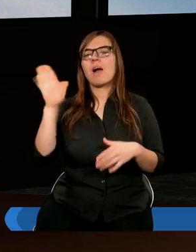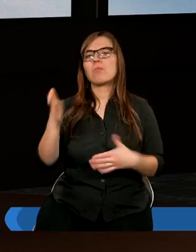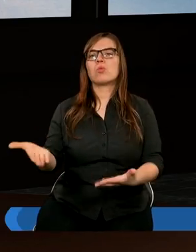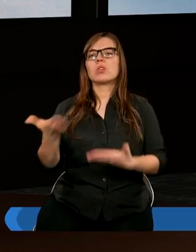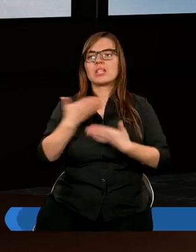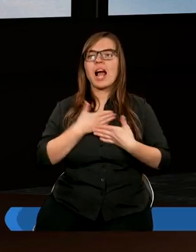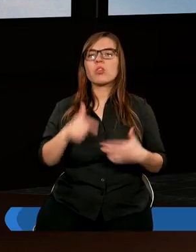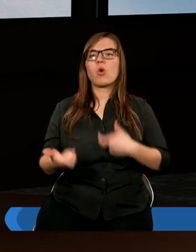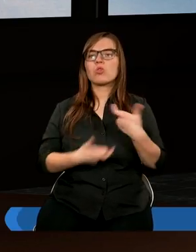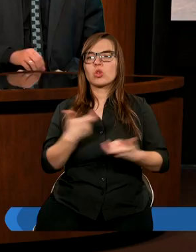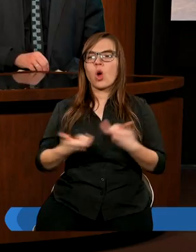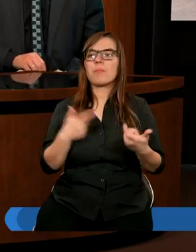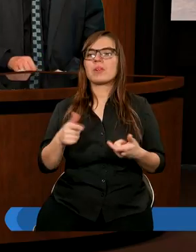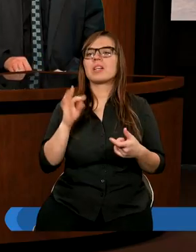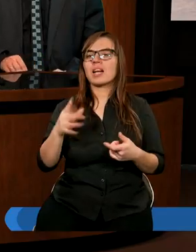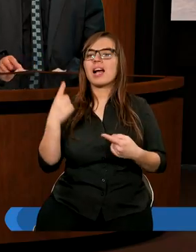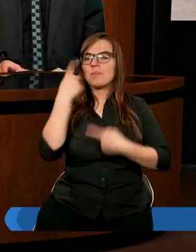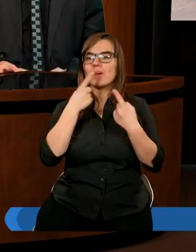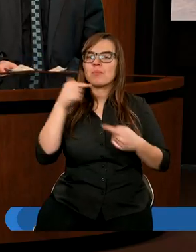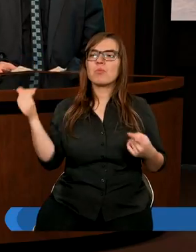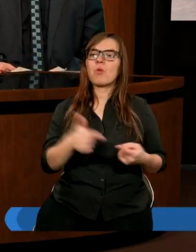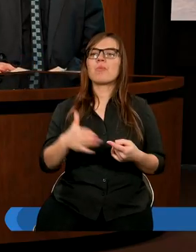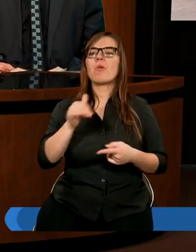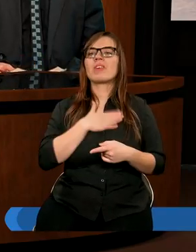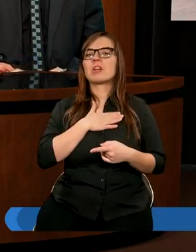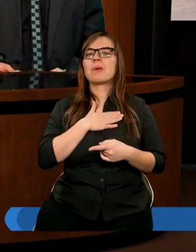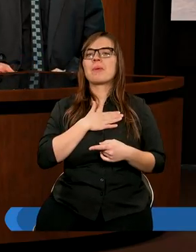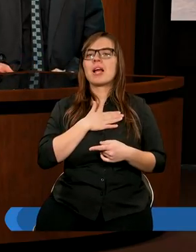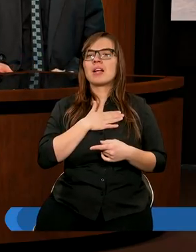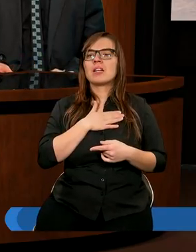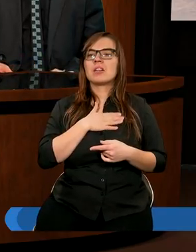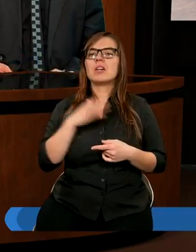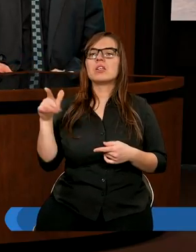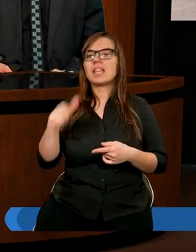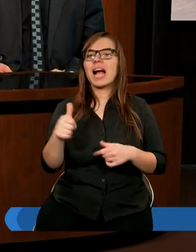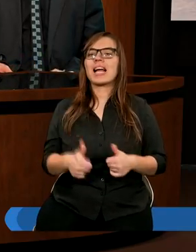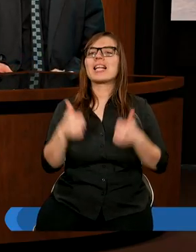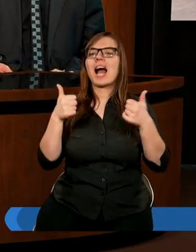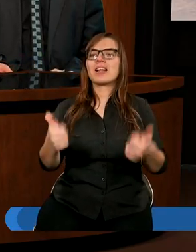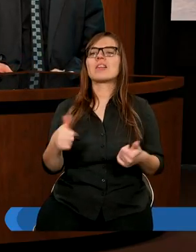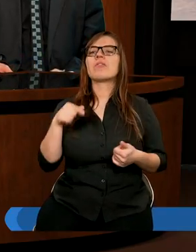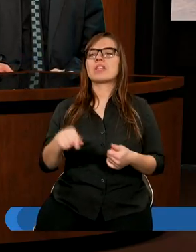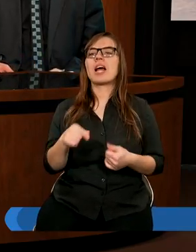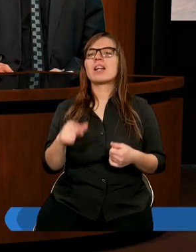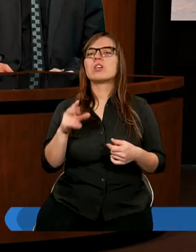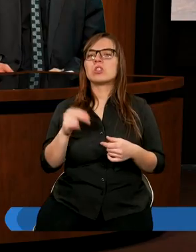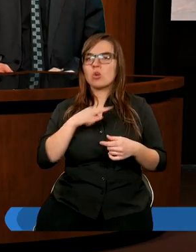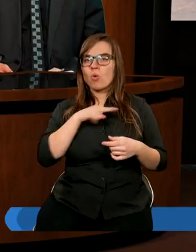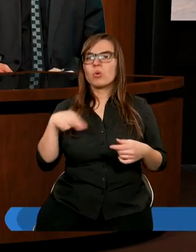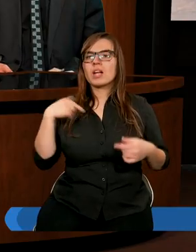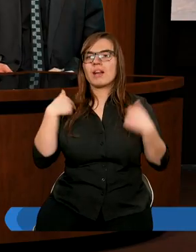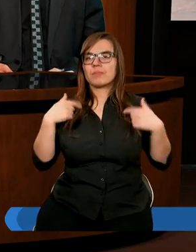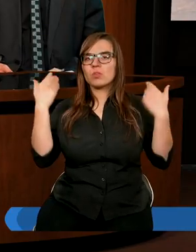Bóg da, to zrobię. Taką myśl powinniśmy mieć i takie nastawienie. Wtedy by się w